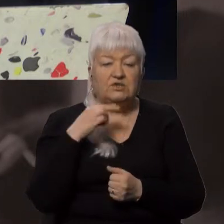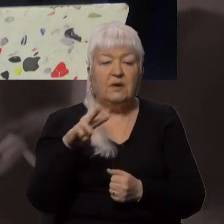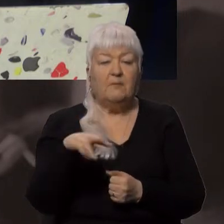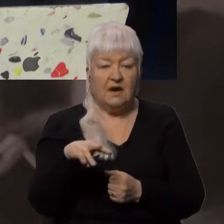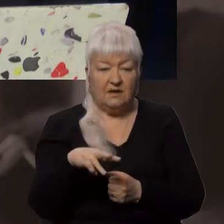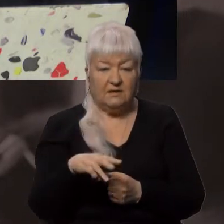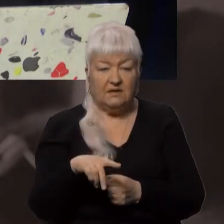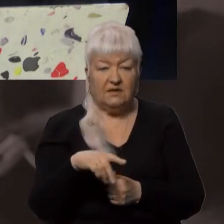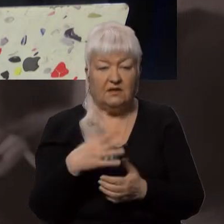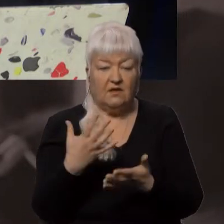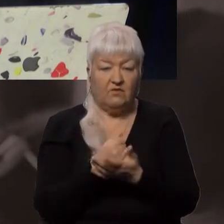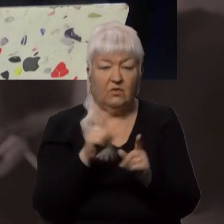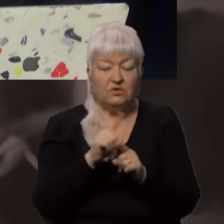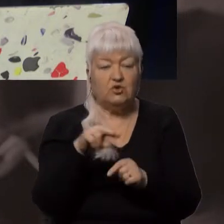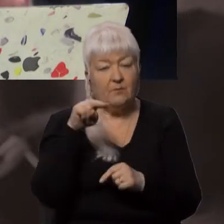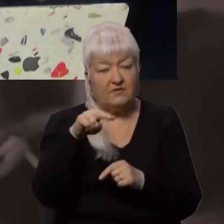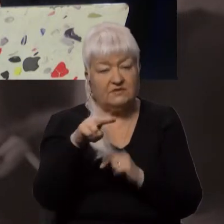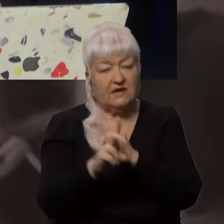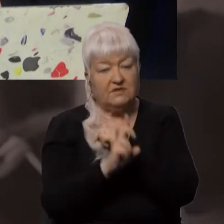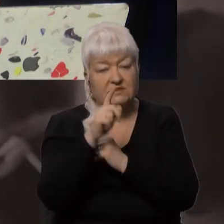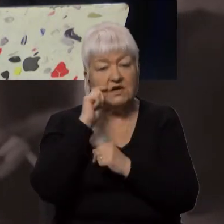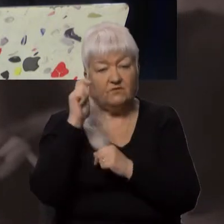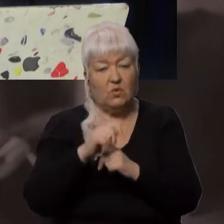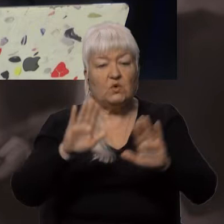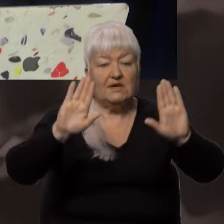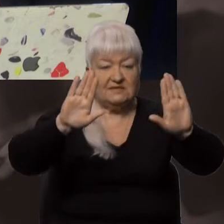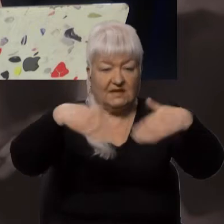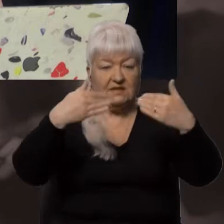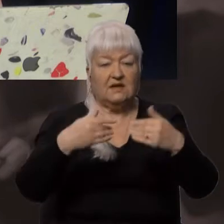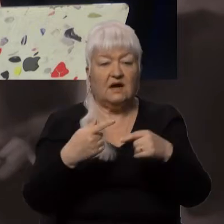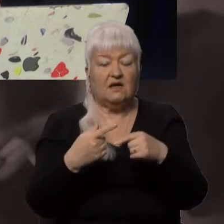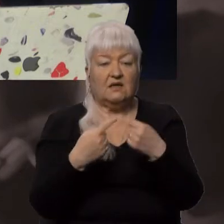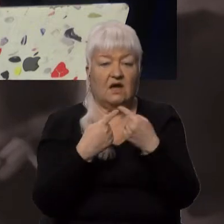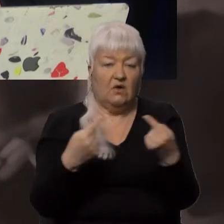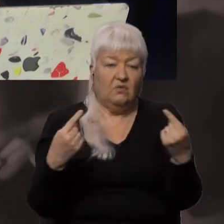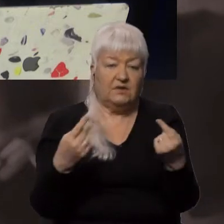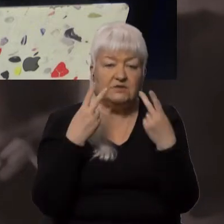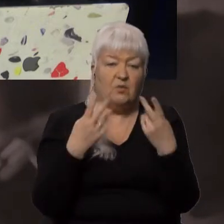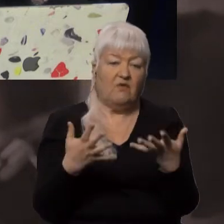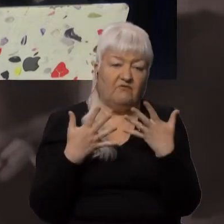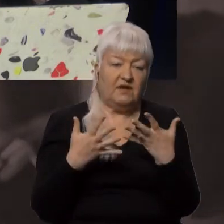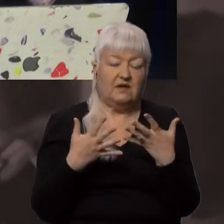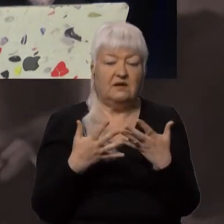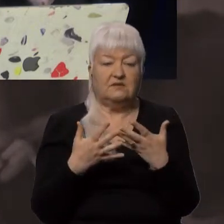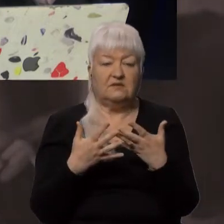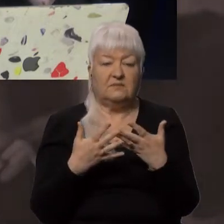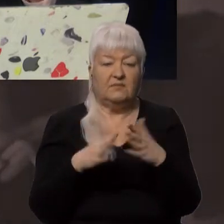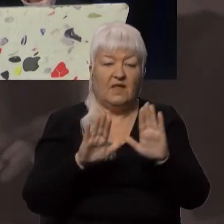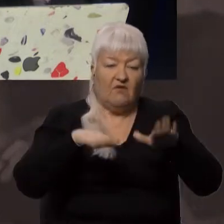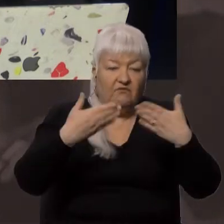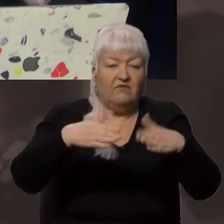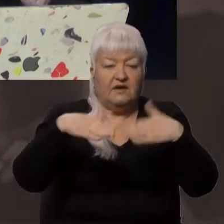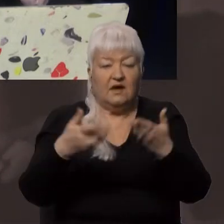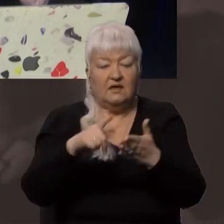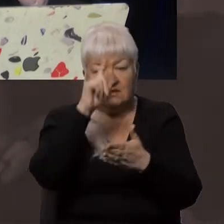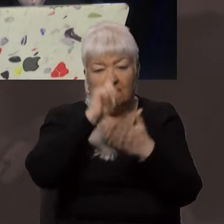що Православна церква України все ж закликає у тому чи іншому вигляді, у тій чи іншим варіаціях вірян